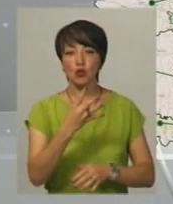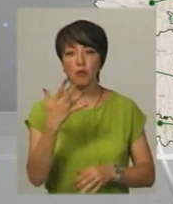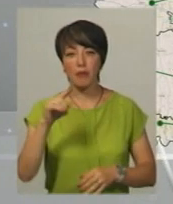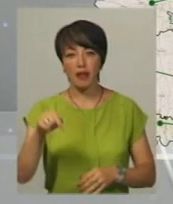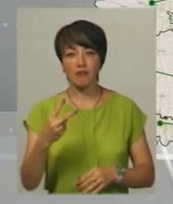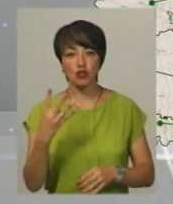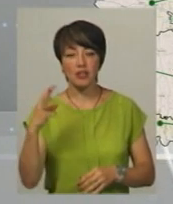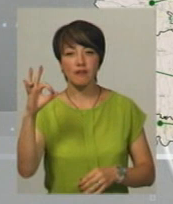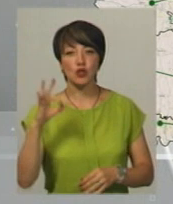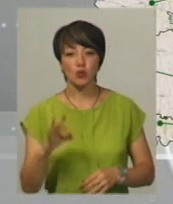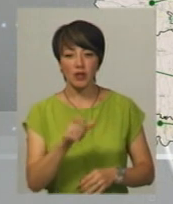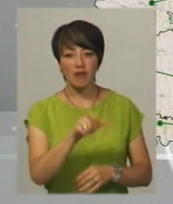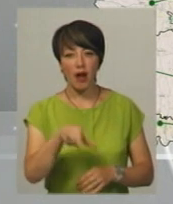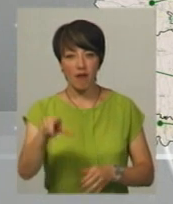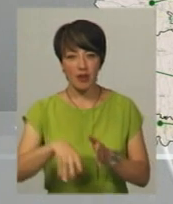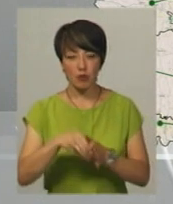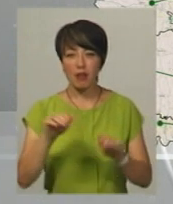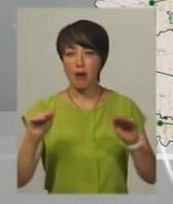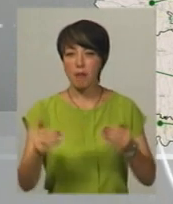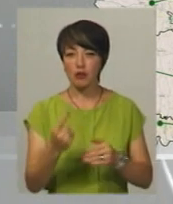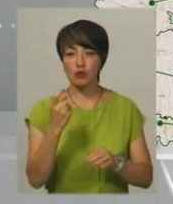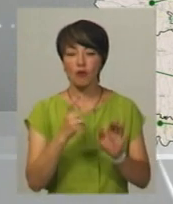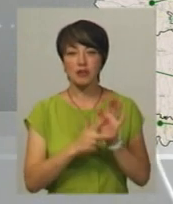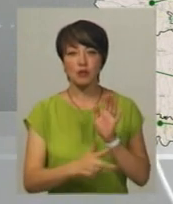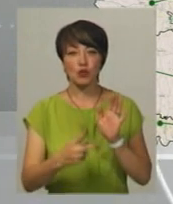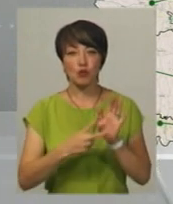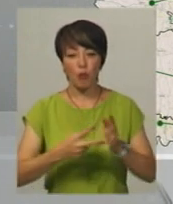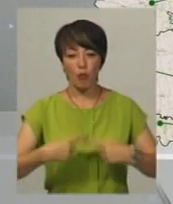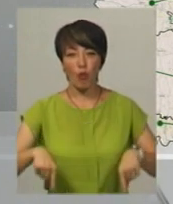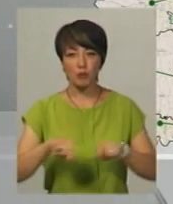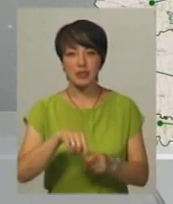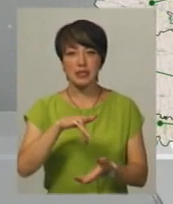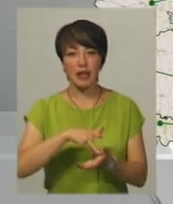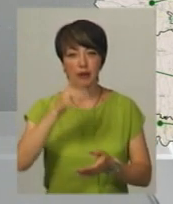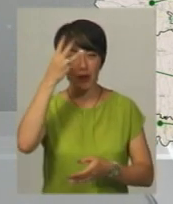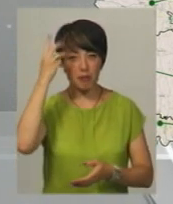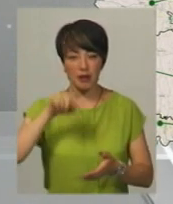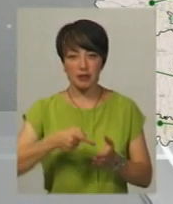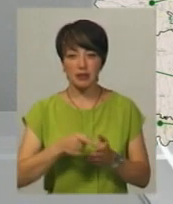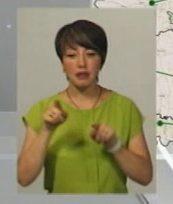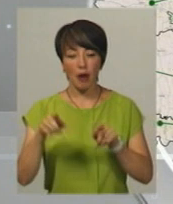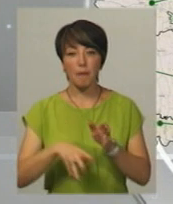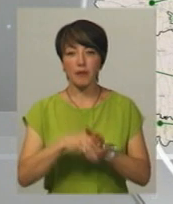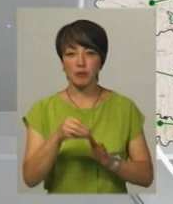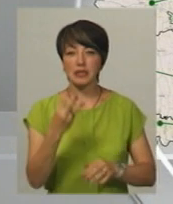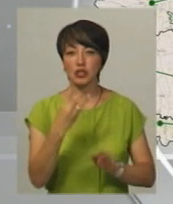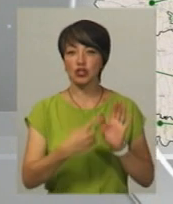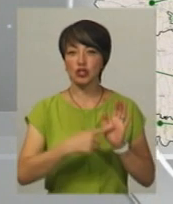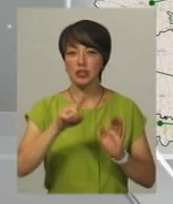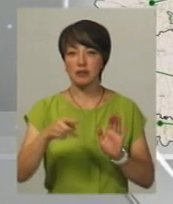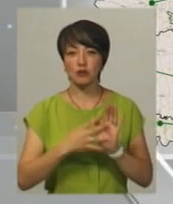,24% виборців. Найменше у 187-му окрузі із центром у Хмельницькому. Там проголосувало 36